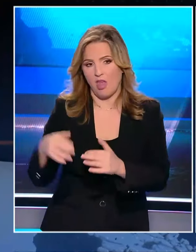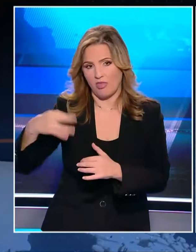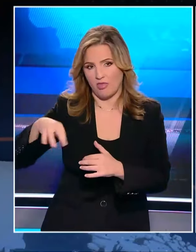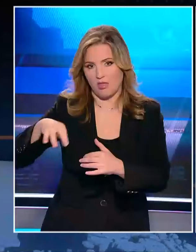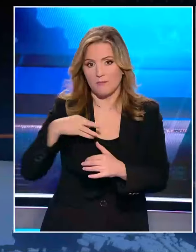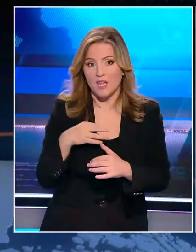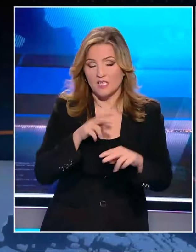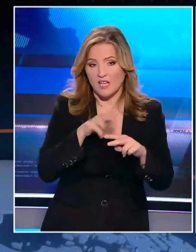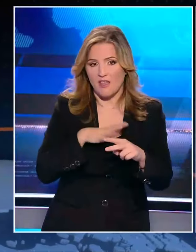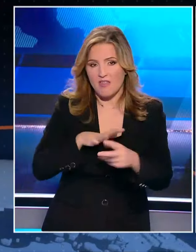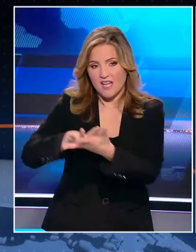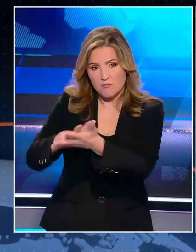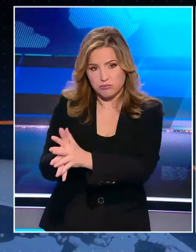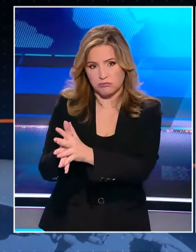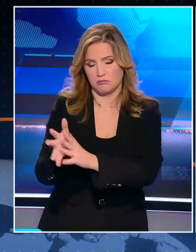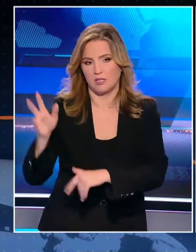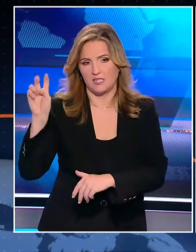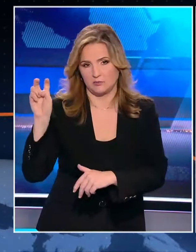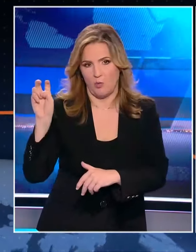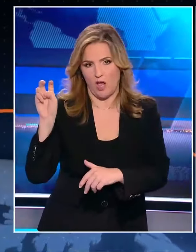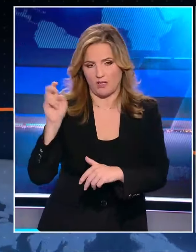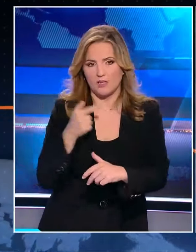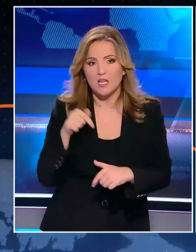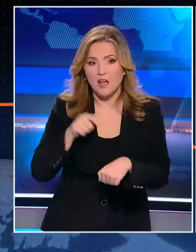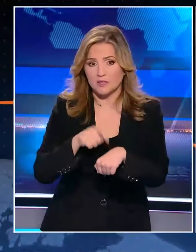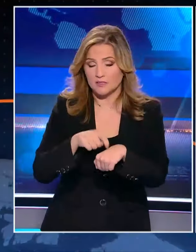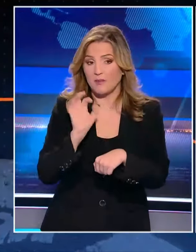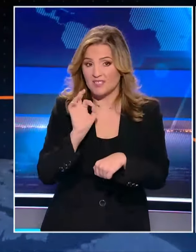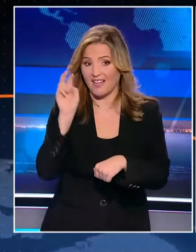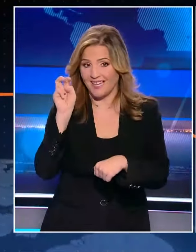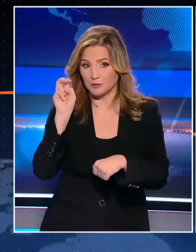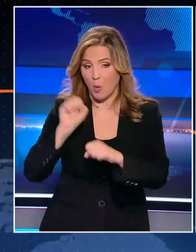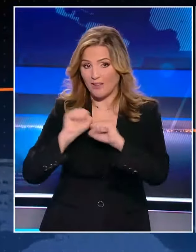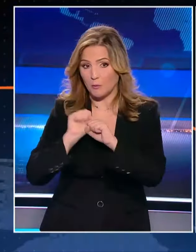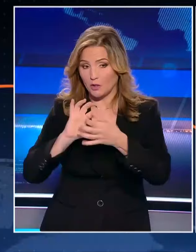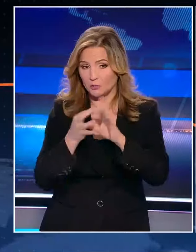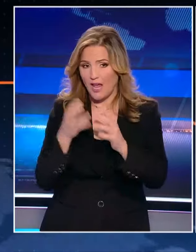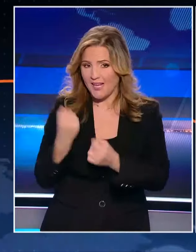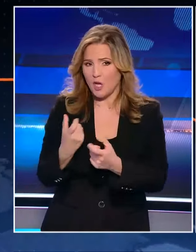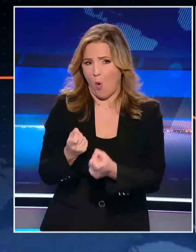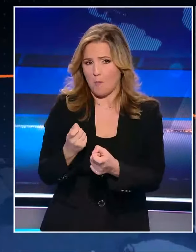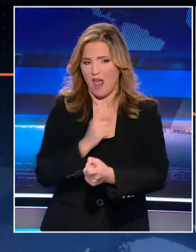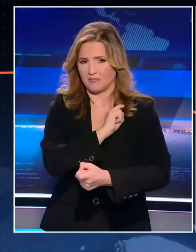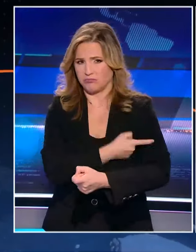ξεδοντιάσει και δεν υπάρχουν αξιόπιστες μέθοδοι επικοινωνίας, παραμένει ως μία από τις πιο οπλισμένες τρομοκρατικές οργανώσεις.